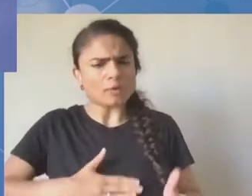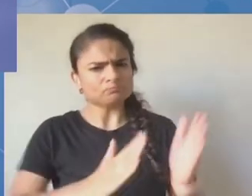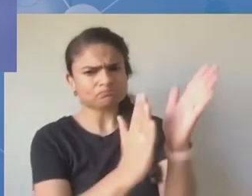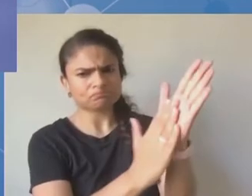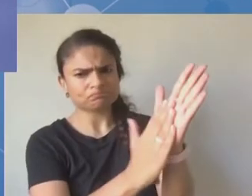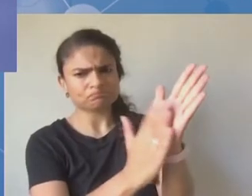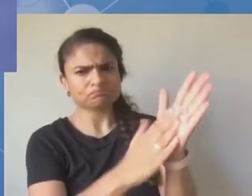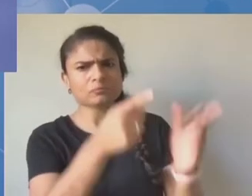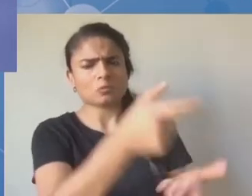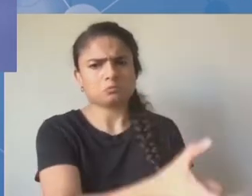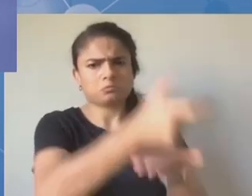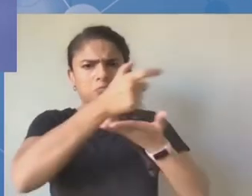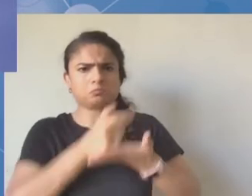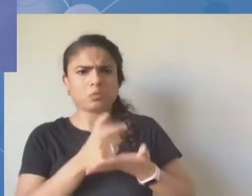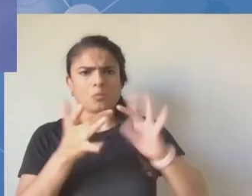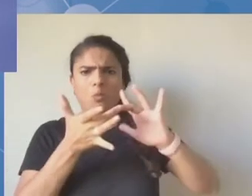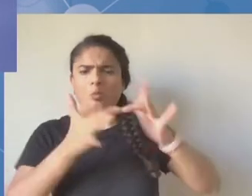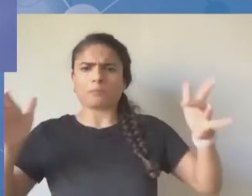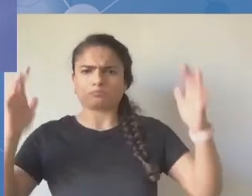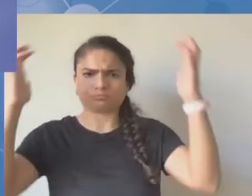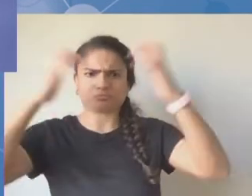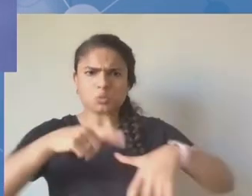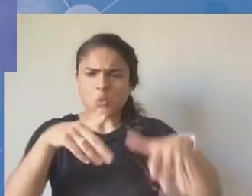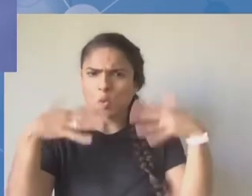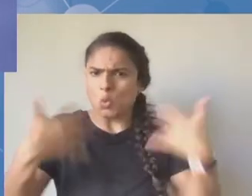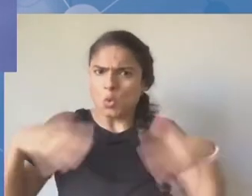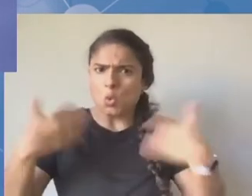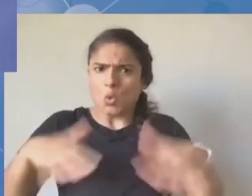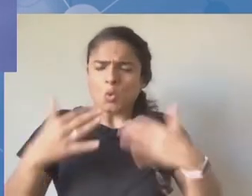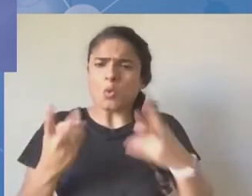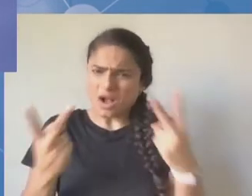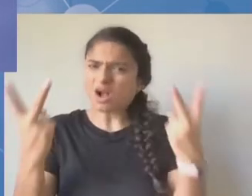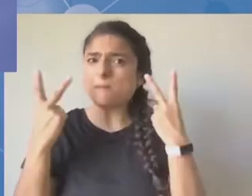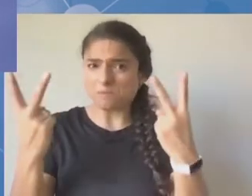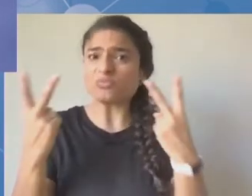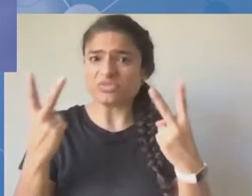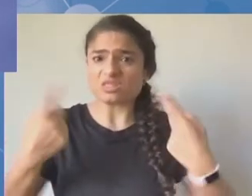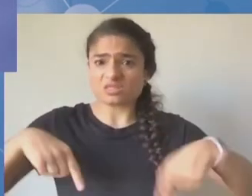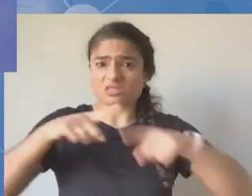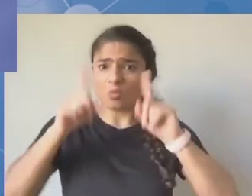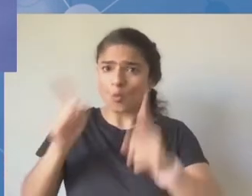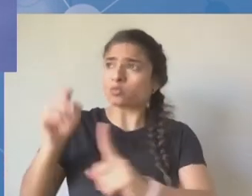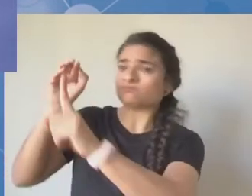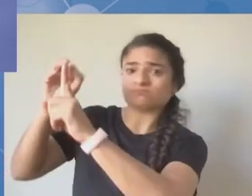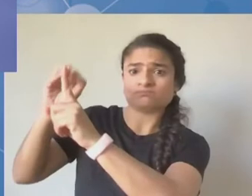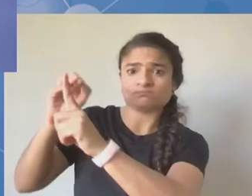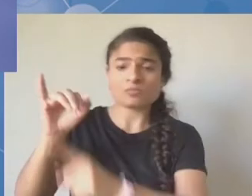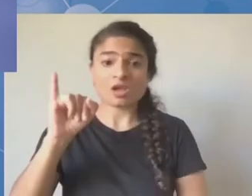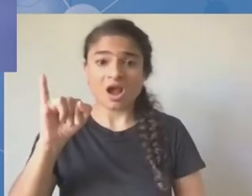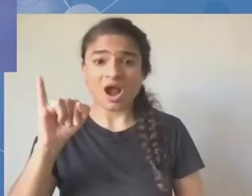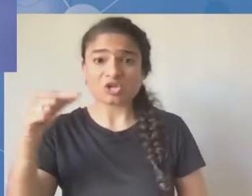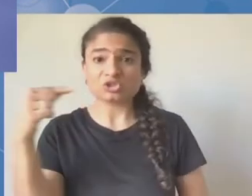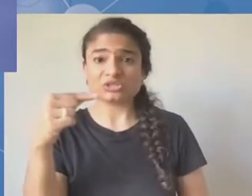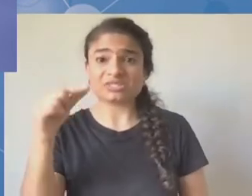podczas szczytów IGF. W Genewie w 2017 roku była jedna z głównych sesji poświęcona właśnie